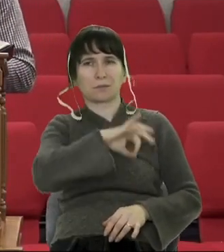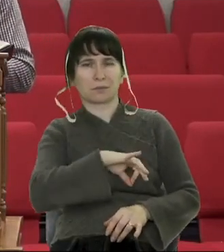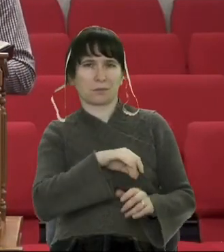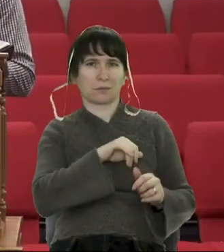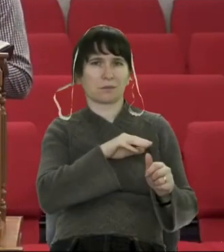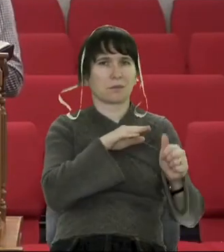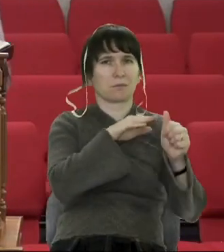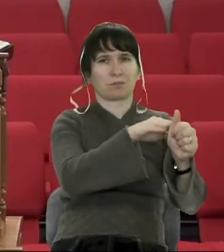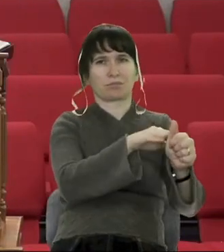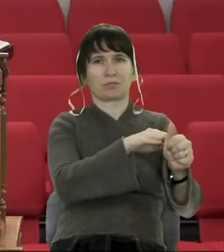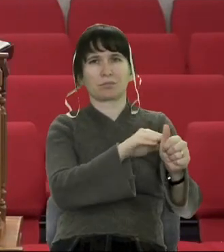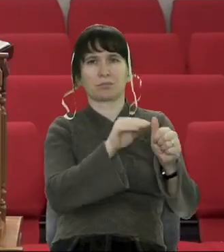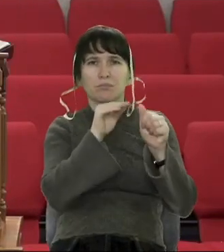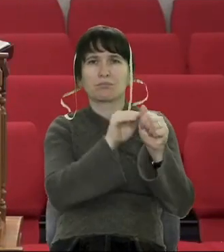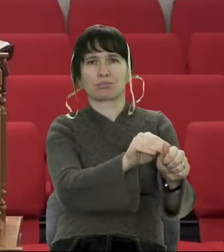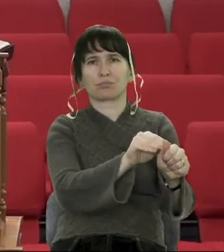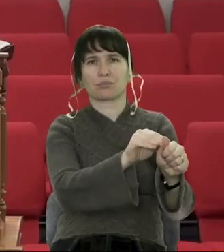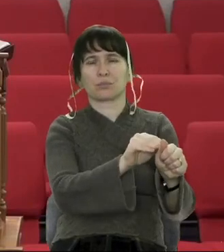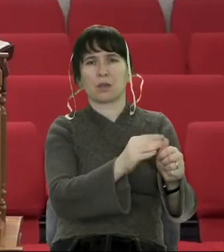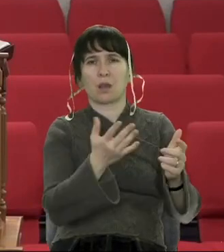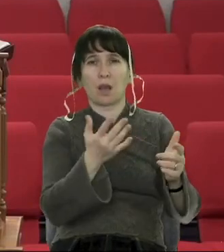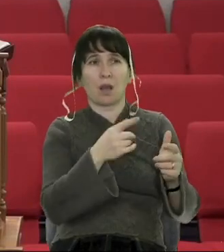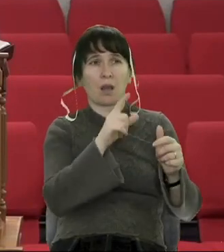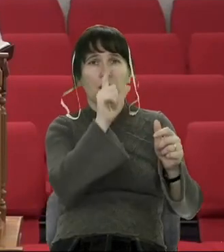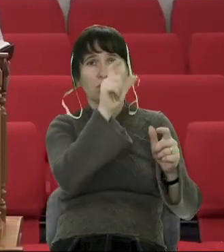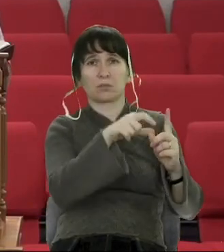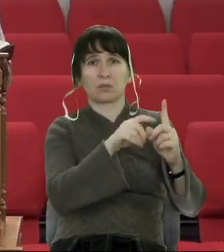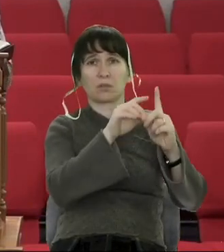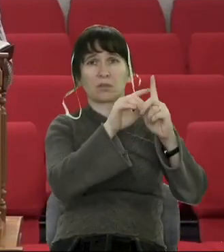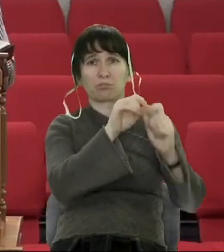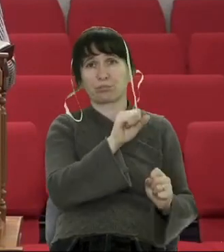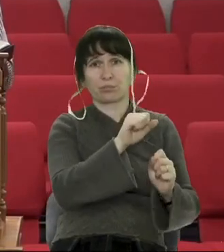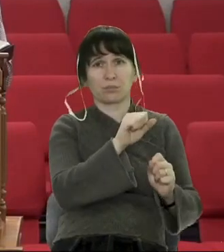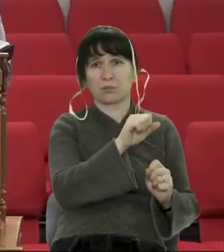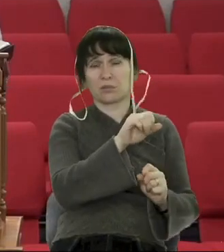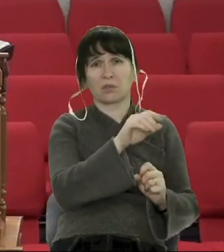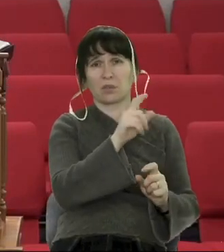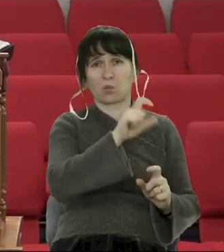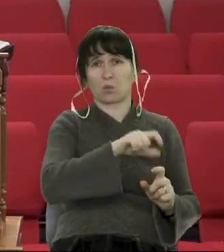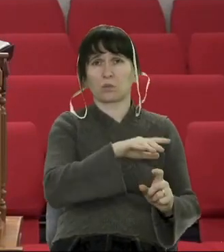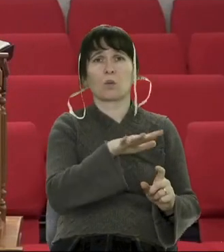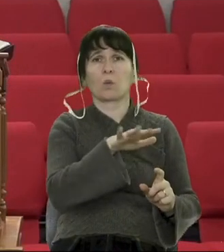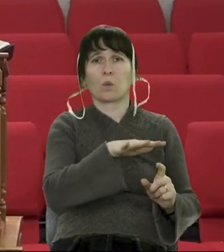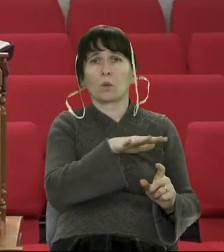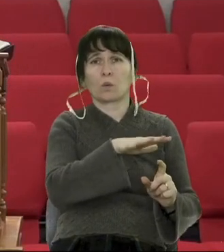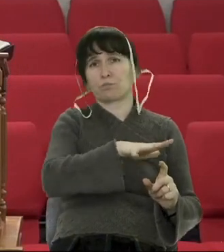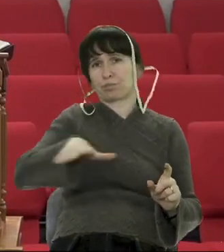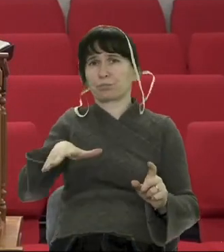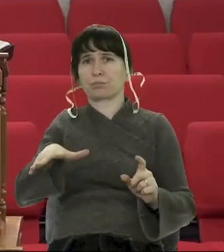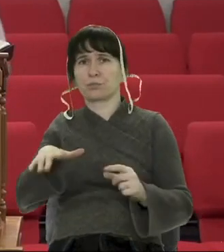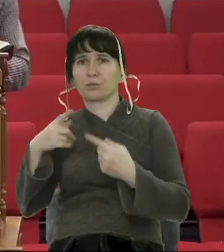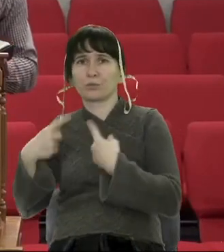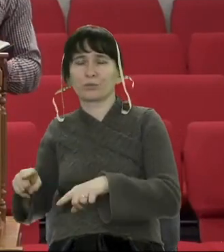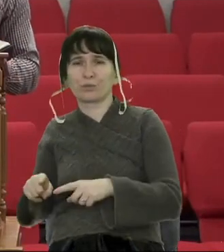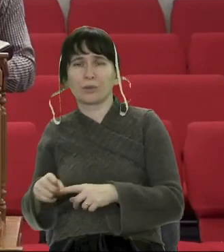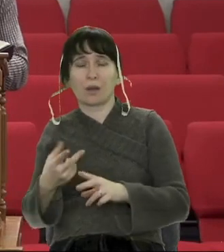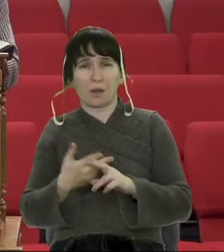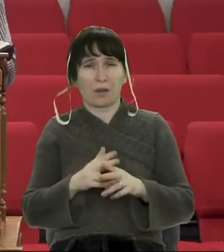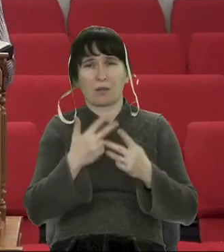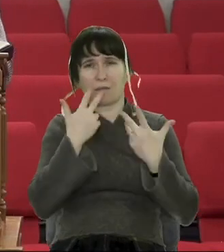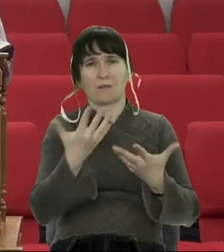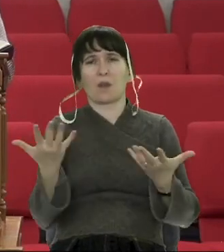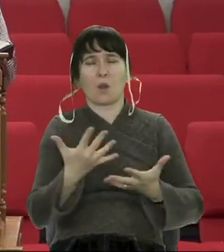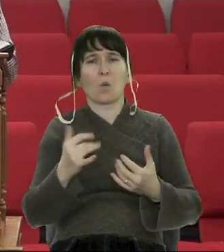реагувати. Тільки щось не стало у тієї людини, та людина і відвернулася. Оце якраз і є, знаєте, ми говоримо про дружбу,